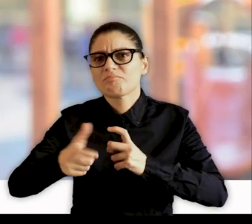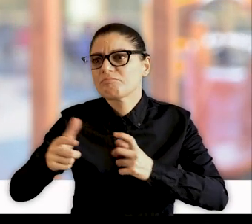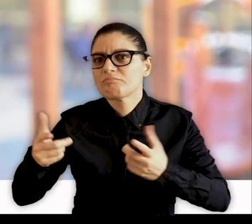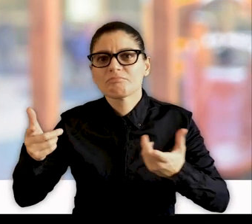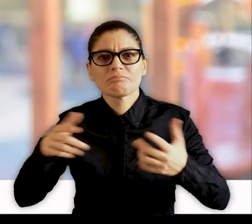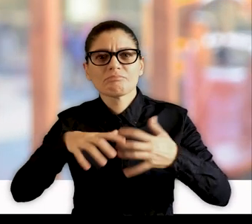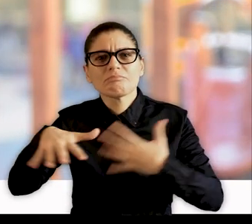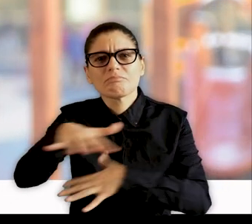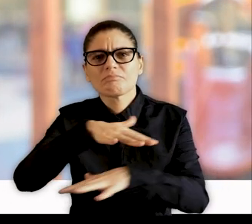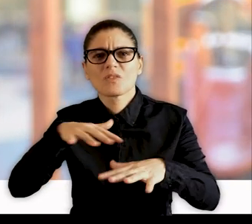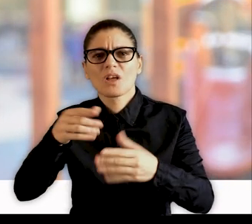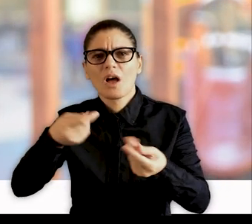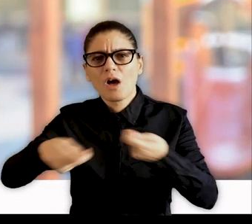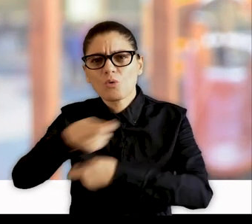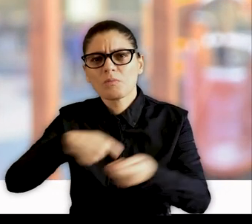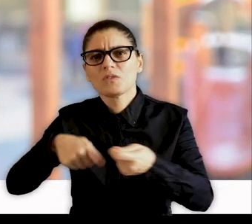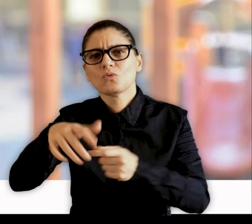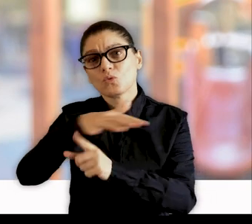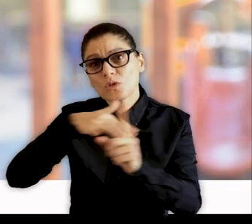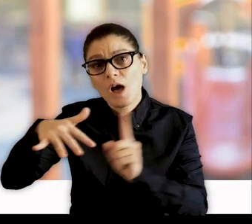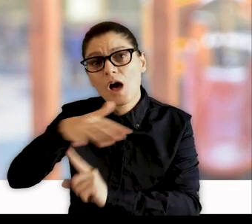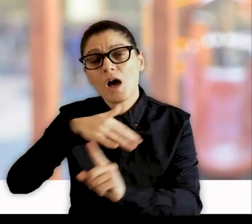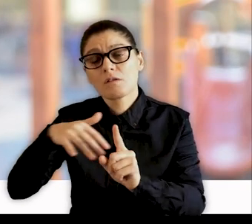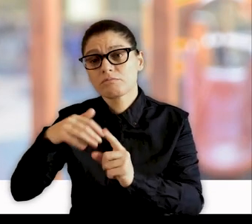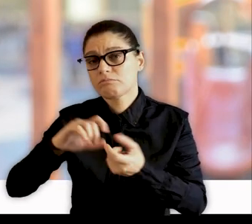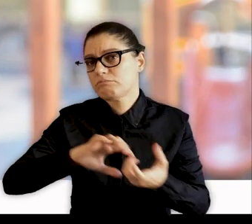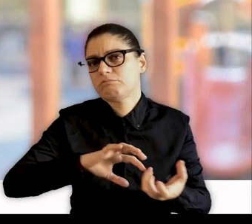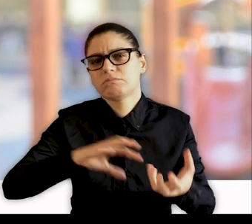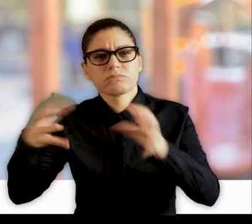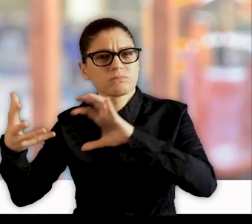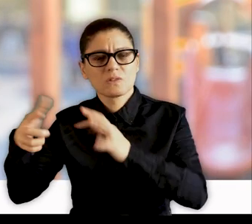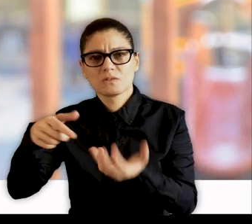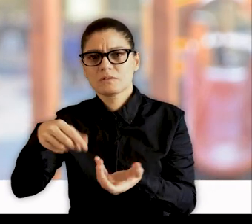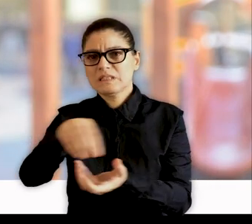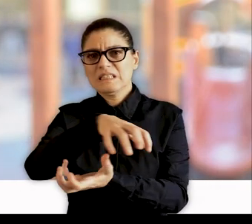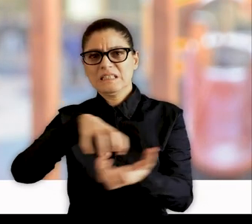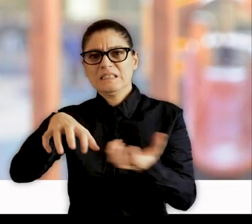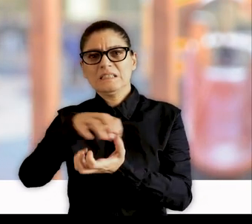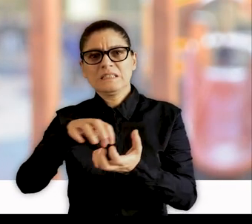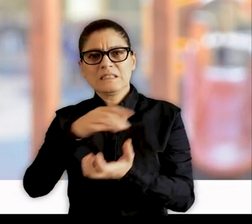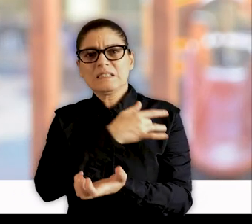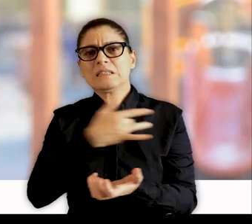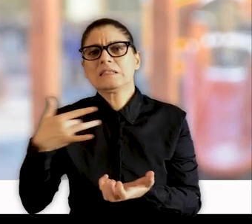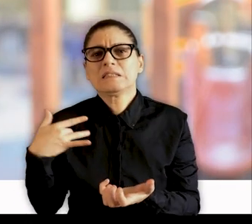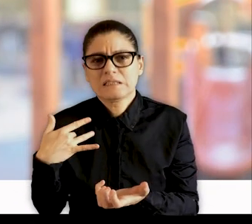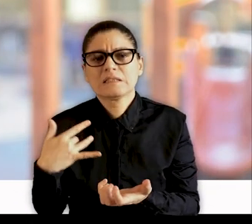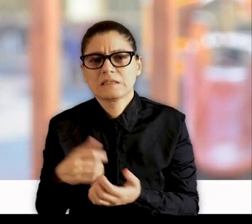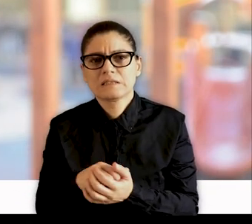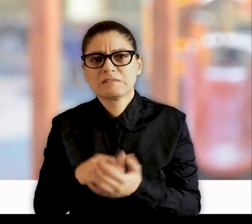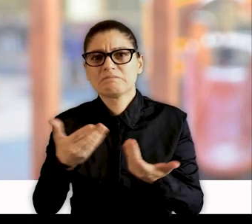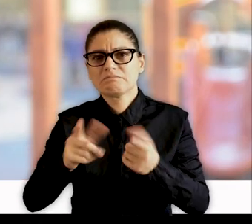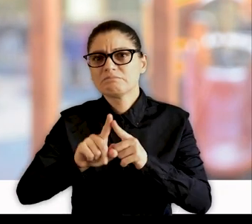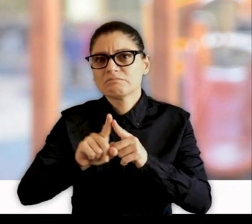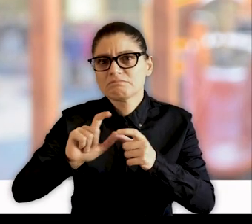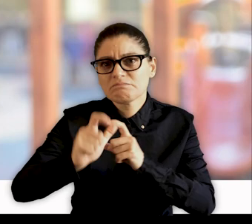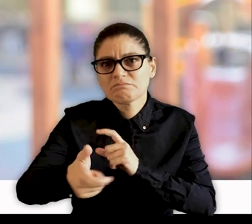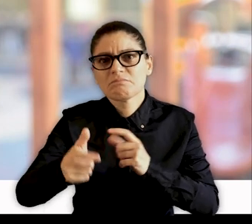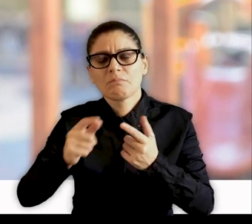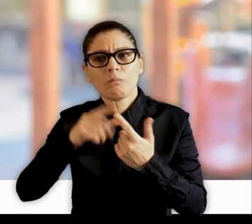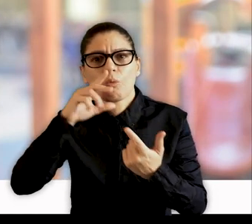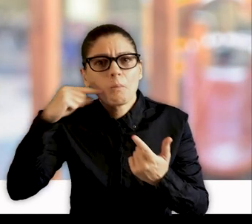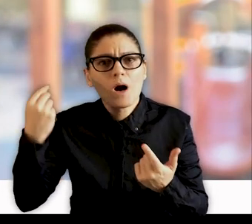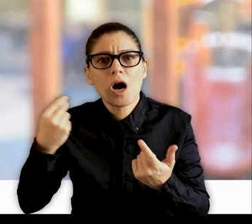conséquences économiques et sociales que nous fait subir cette crise sanitaire, je pense aux conséquences humaines,